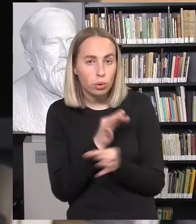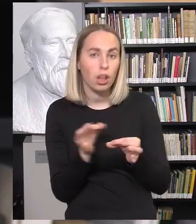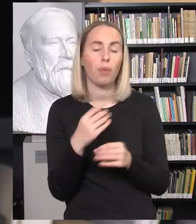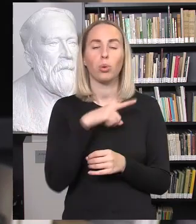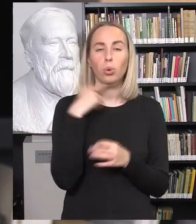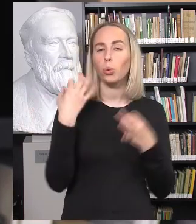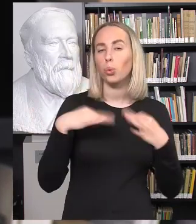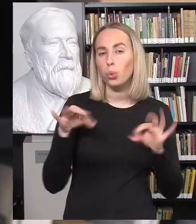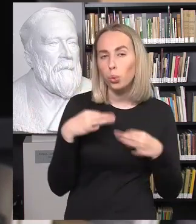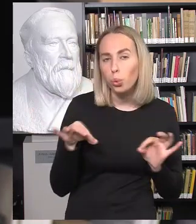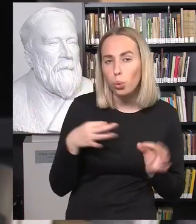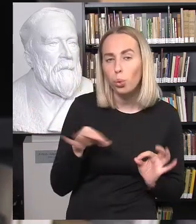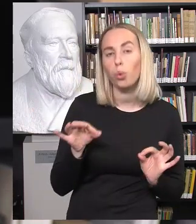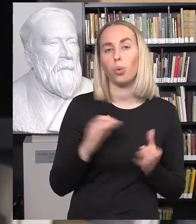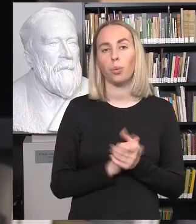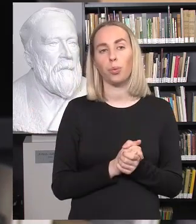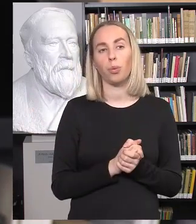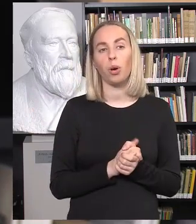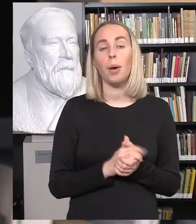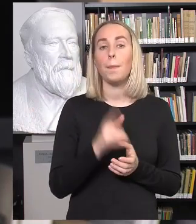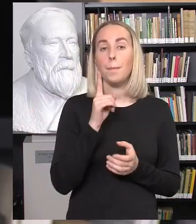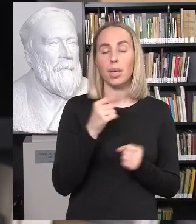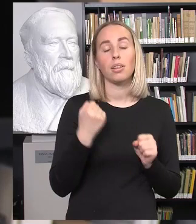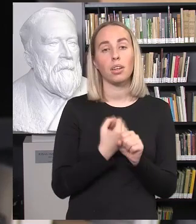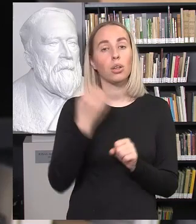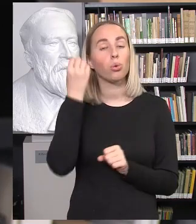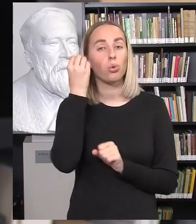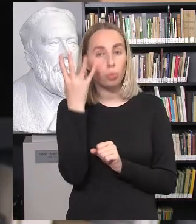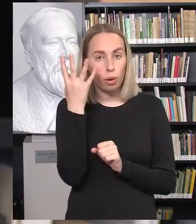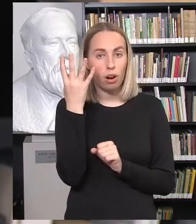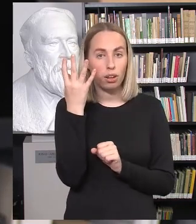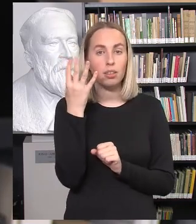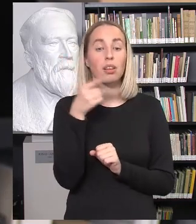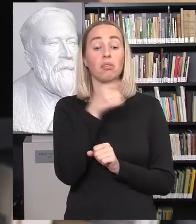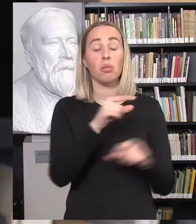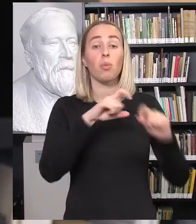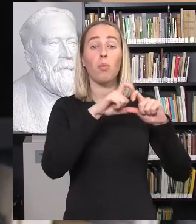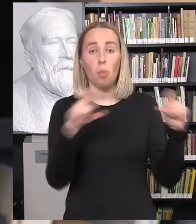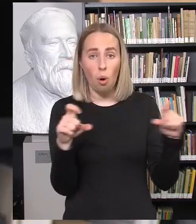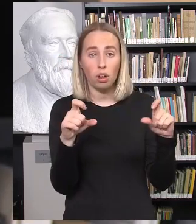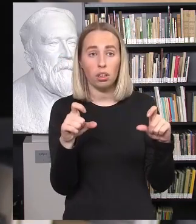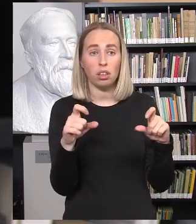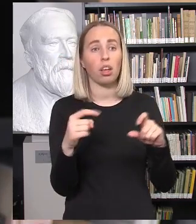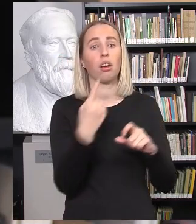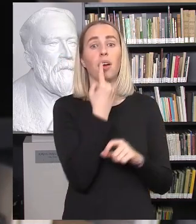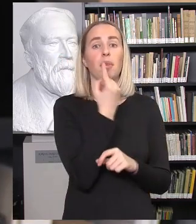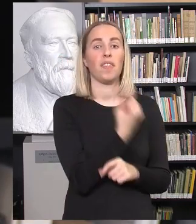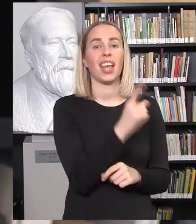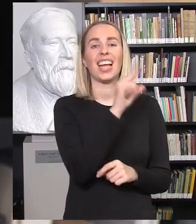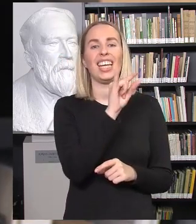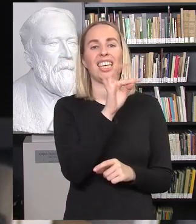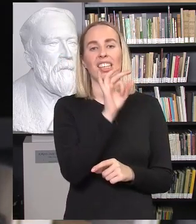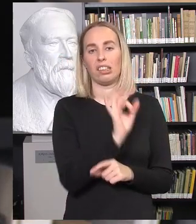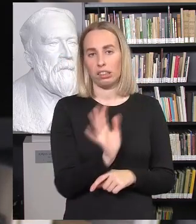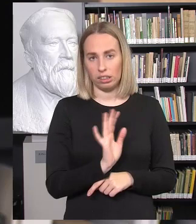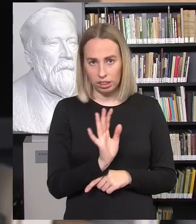siūlymų pateikta, bet na, iš tiesų reikia suprasti, kad mokykla yra ne viena lytena ir ne viena